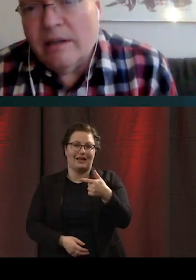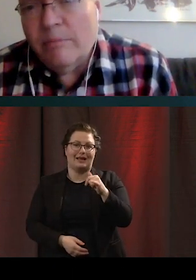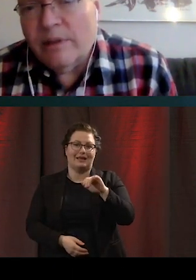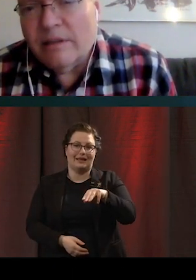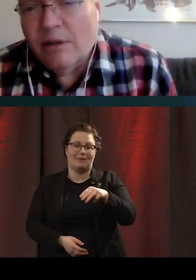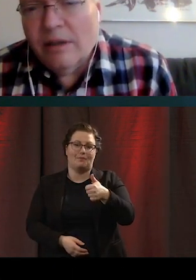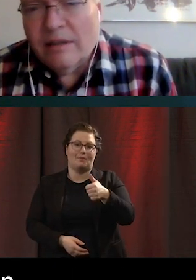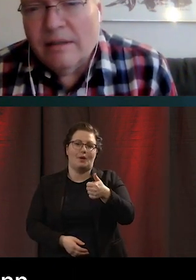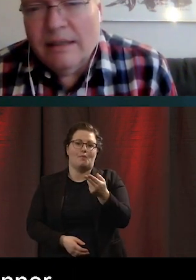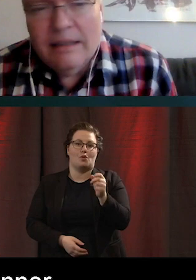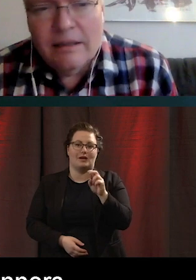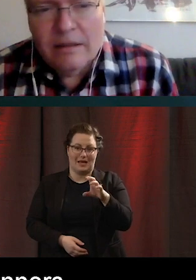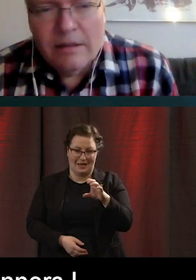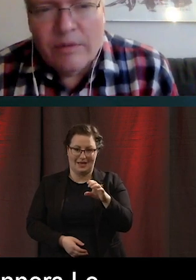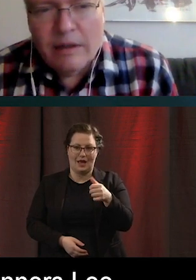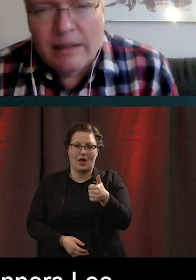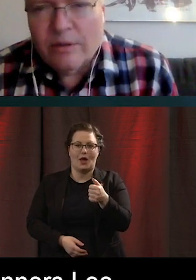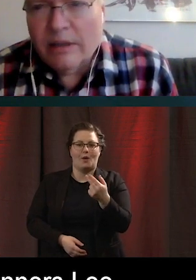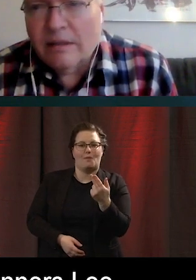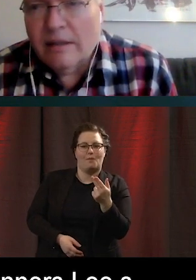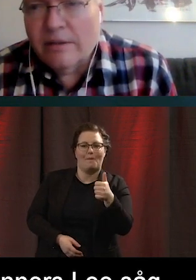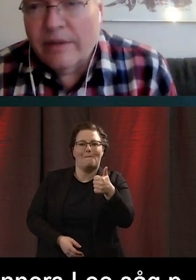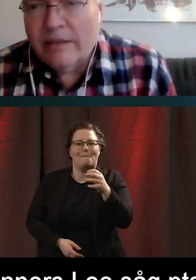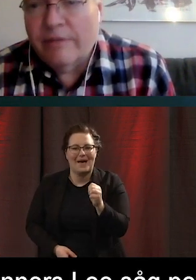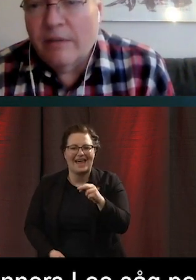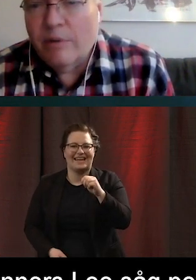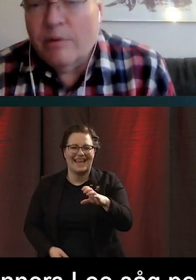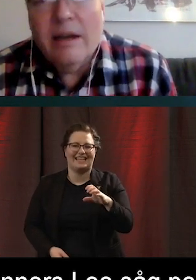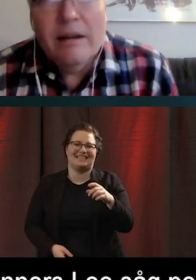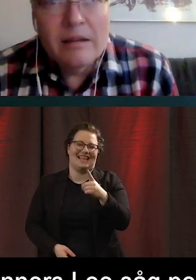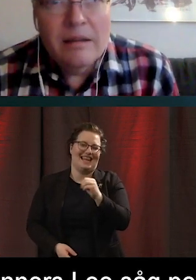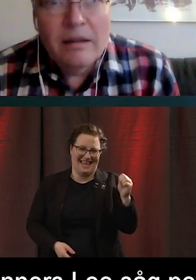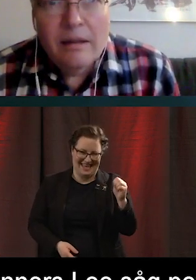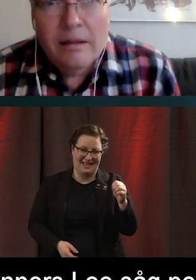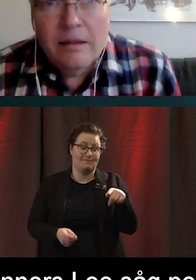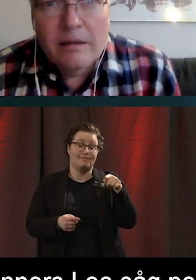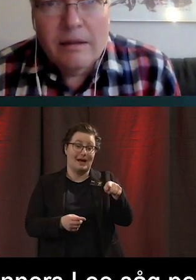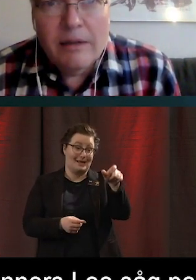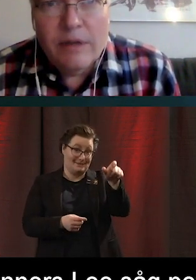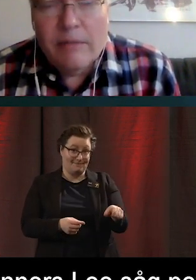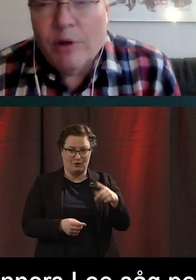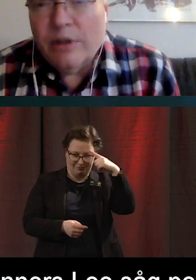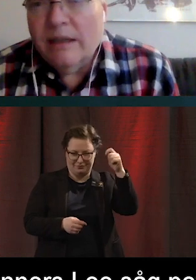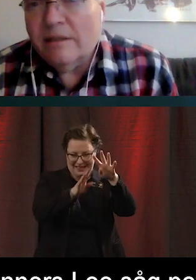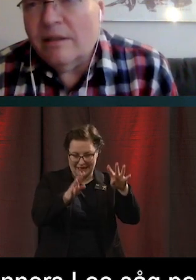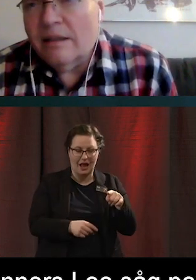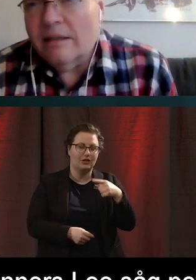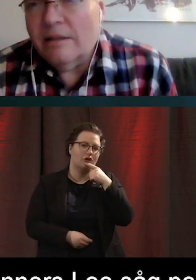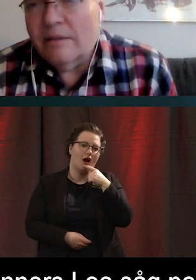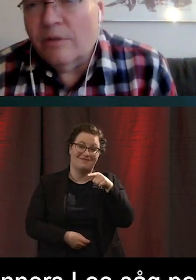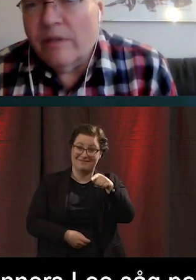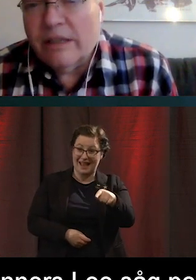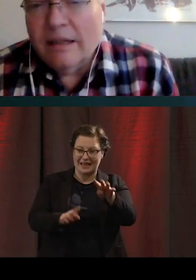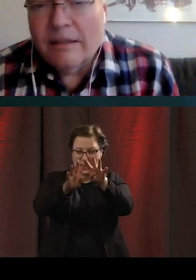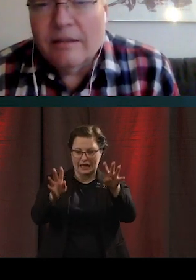såg den här potentialen tidigt. Han insåg att det som växer fram nu är i alla fall en möjlighet till